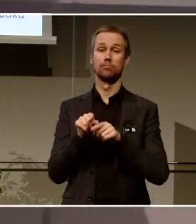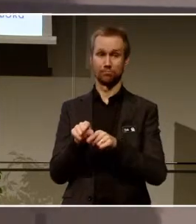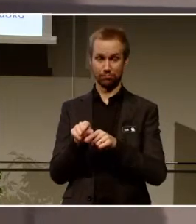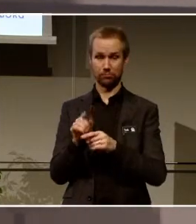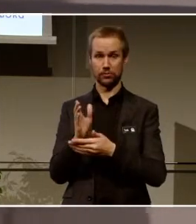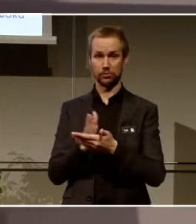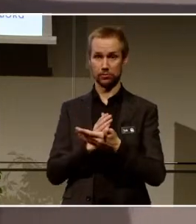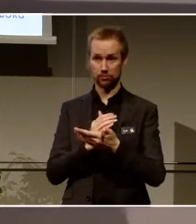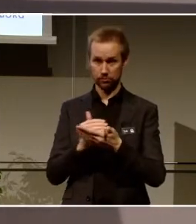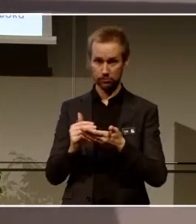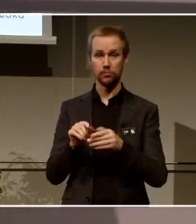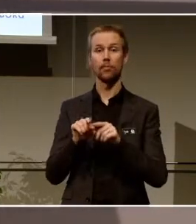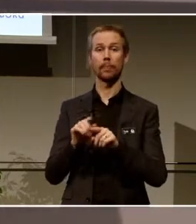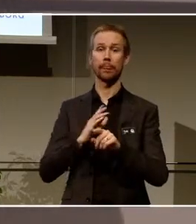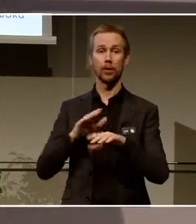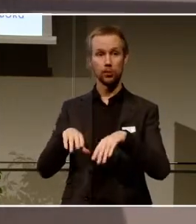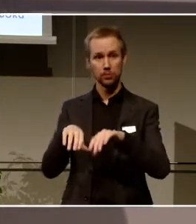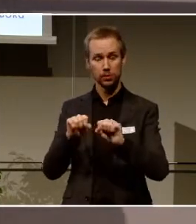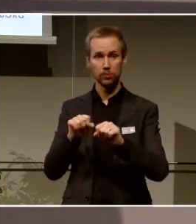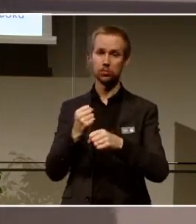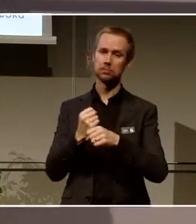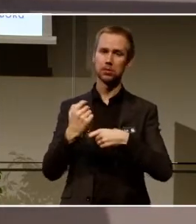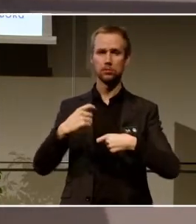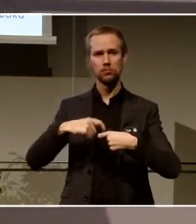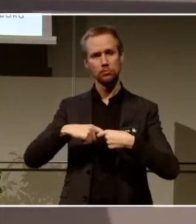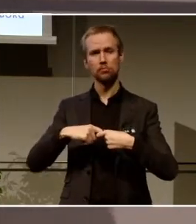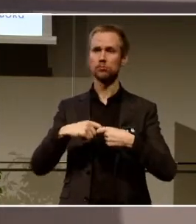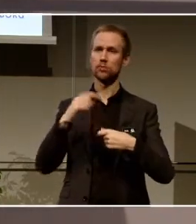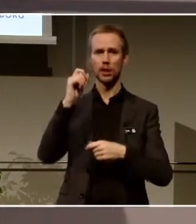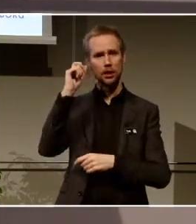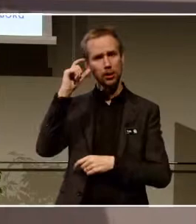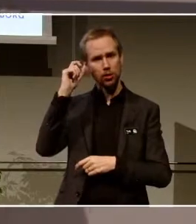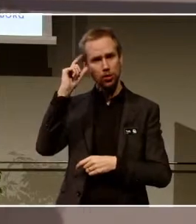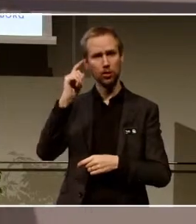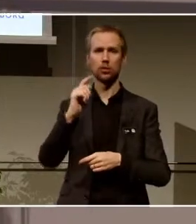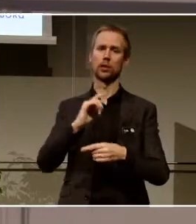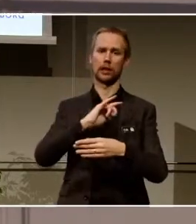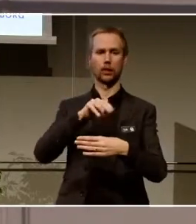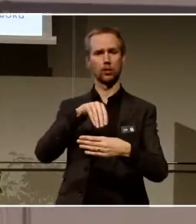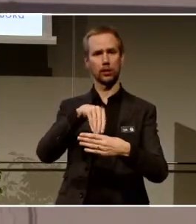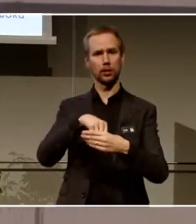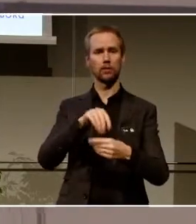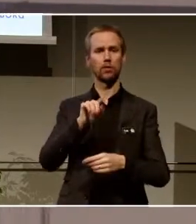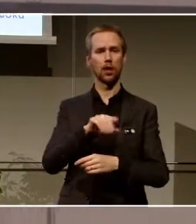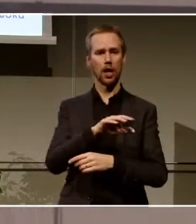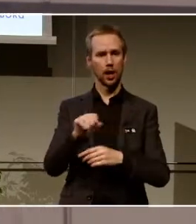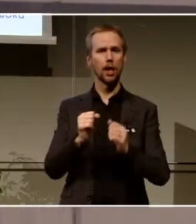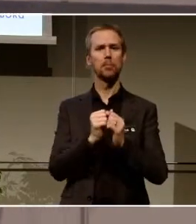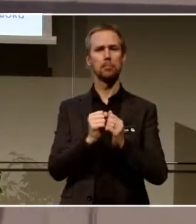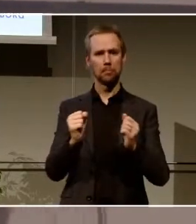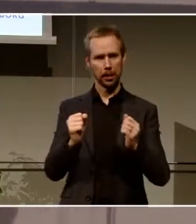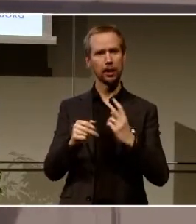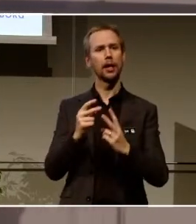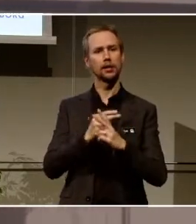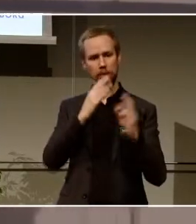ett uppdrag att jobba med digital inkludering för alla. Men med särskilt fokus på barn och unga